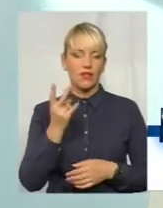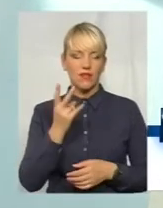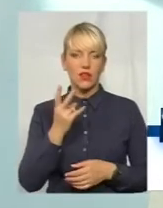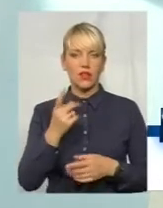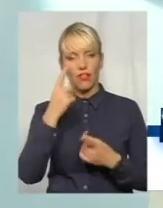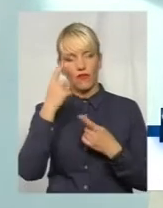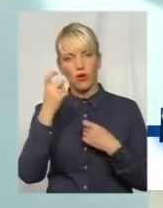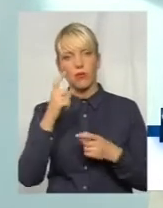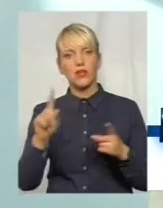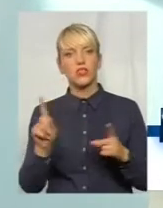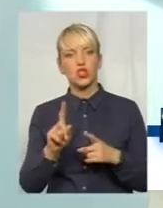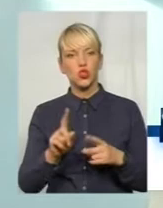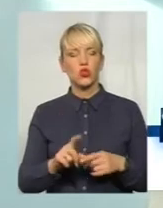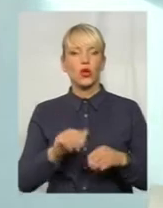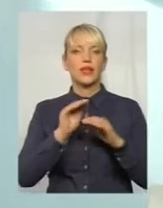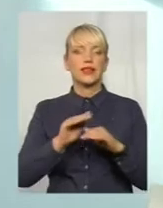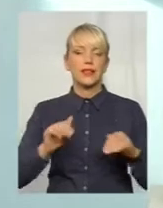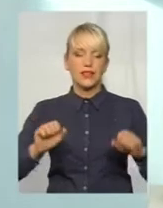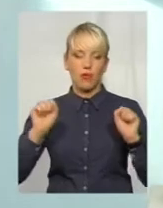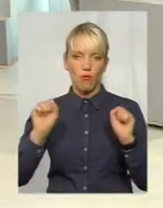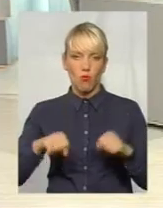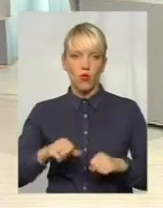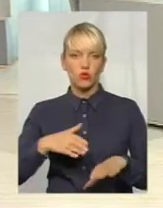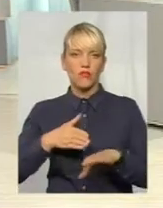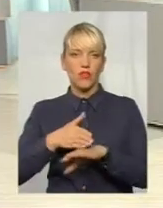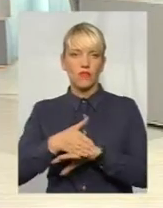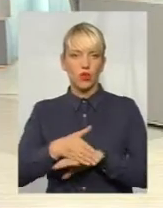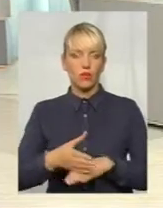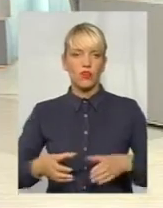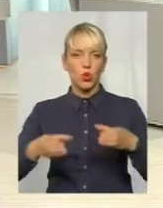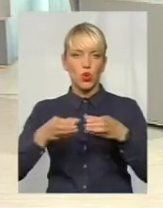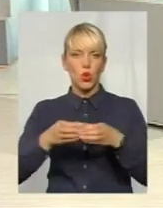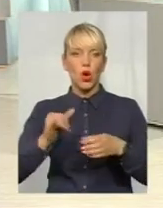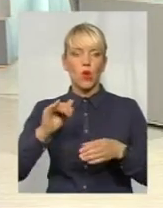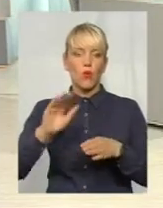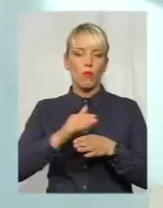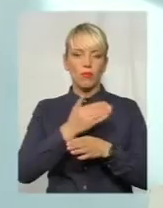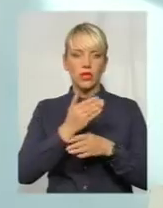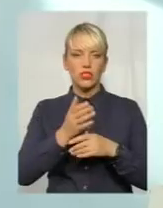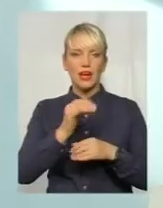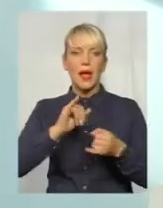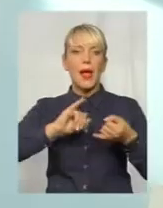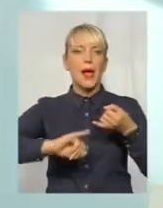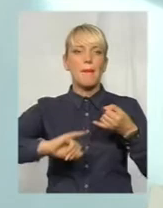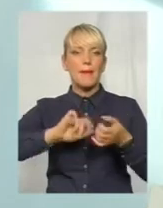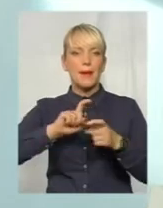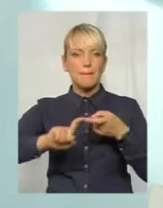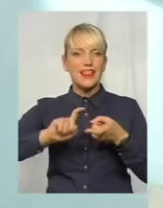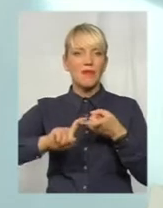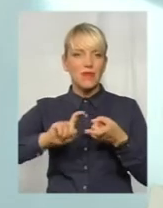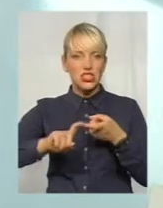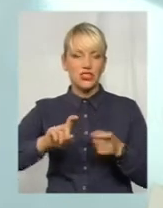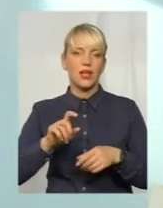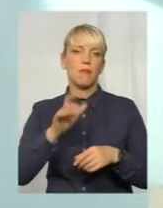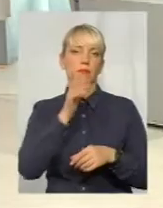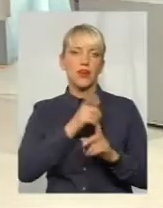що, в принципі, діти можуть відвідувати колективи у міжепідемічний період, нещеплені діти. Якщо ж